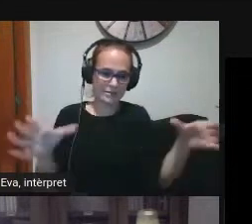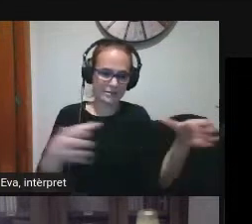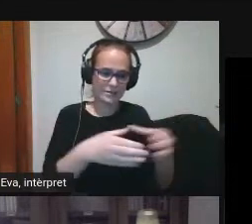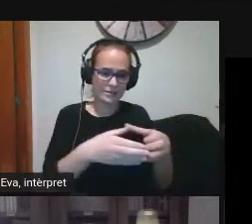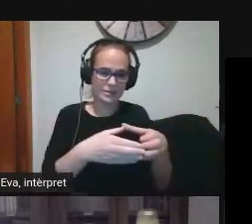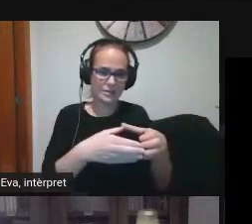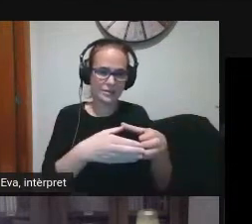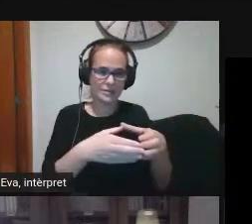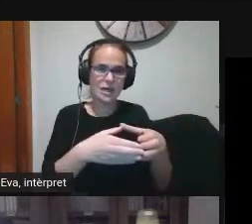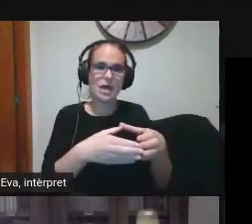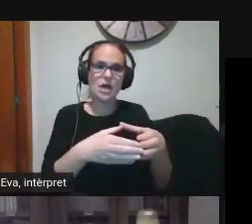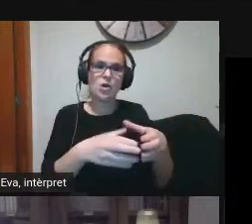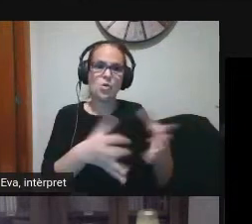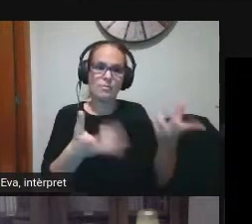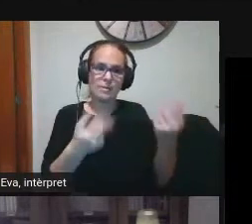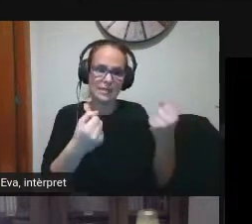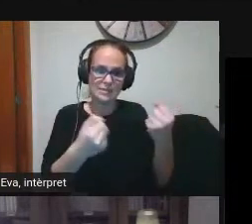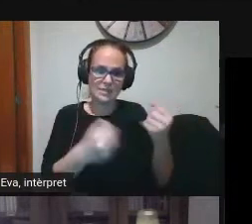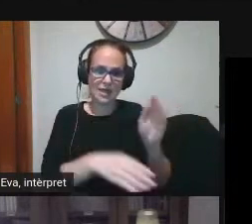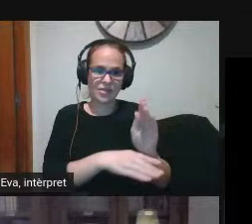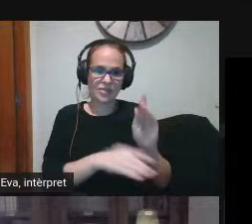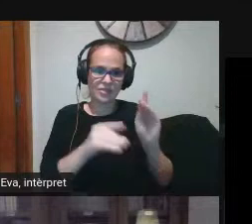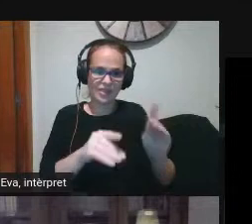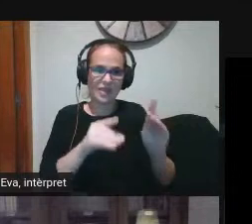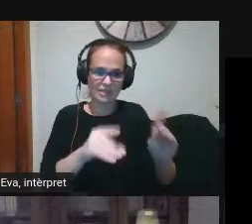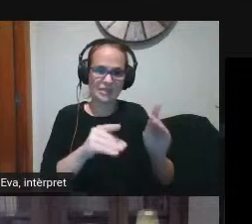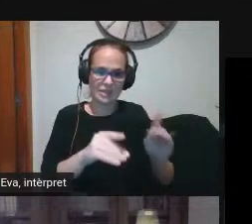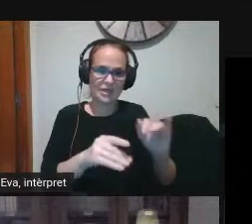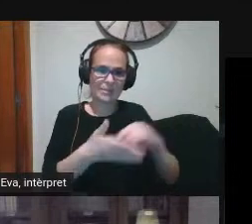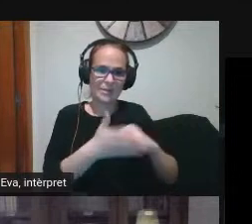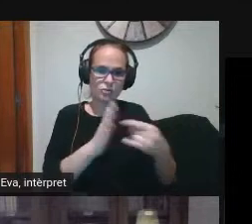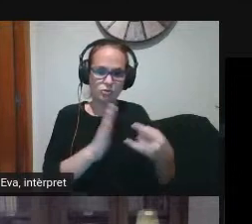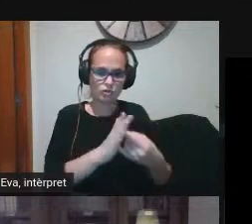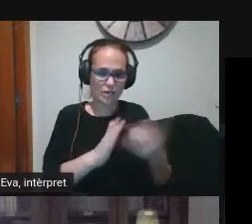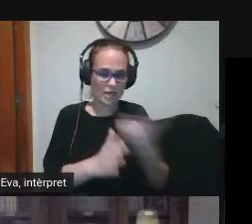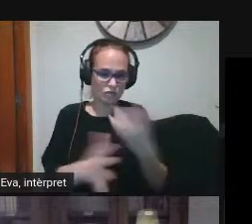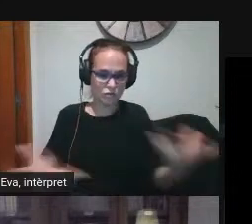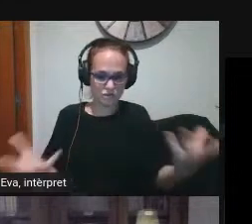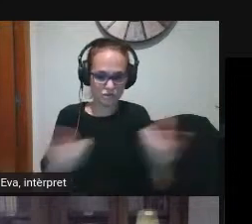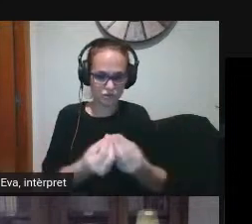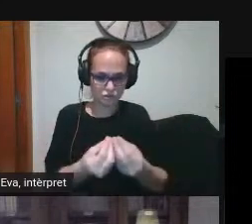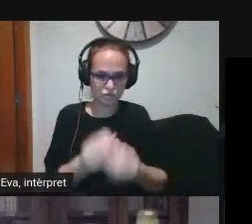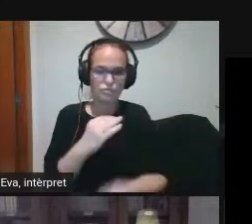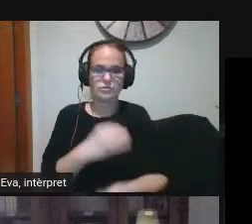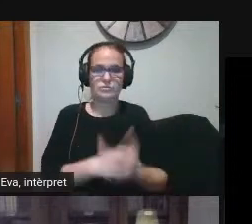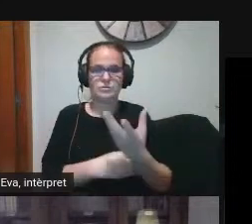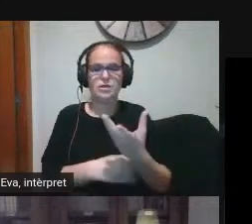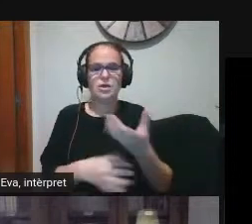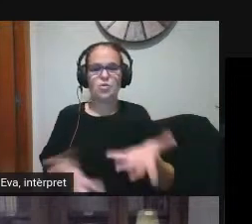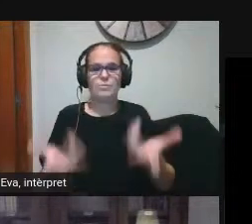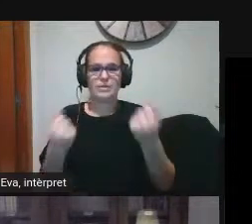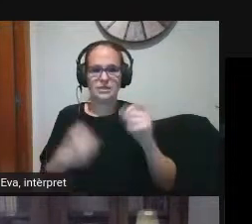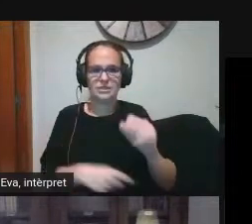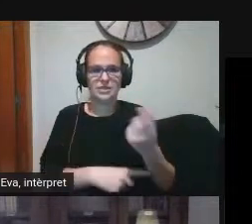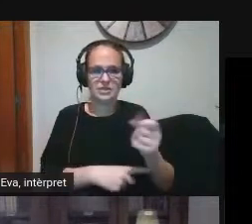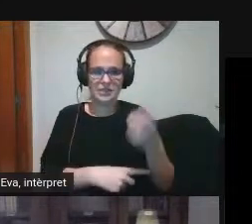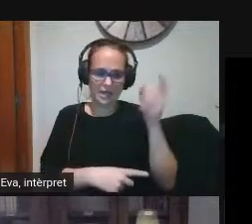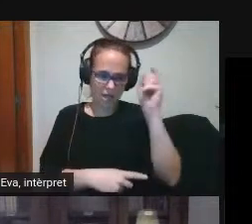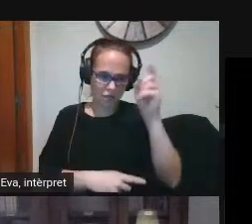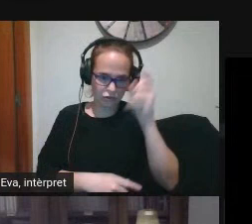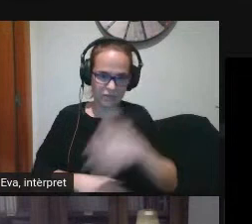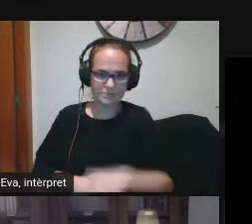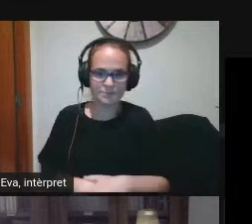didàctica i metodològica amb dues són les que formen la competència digital docent la